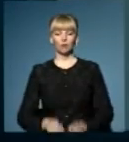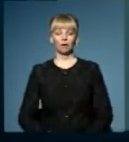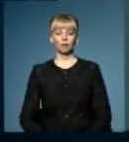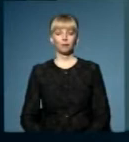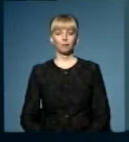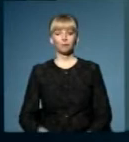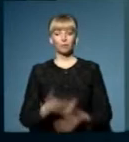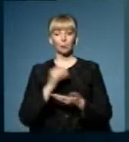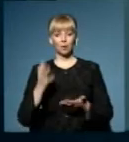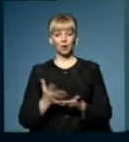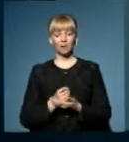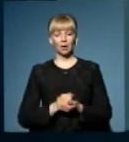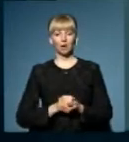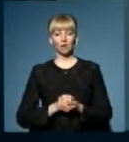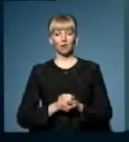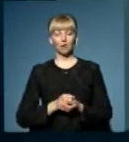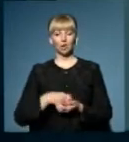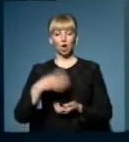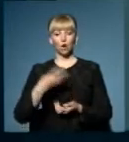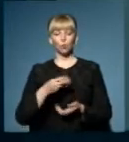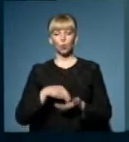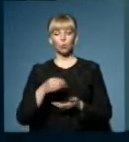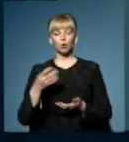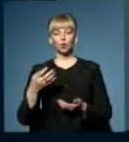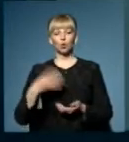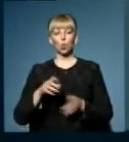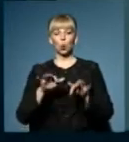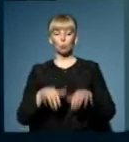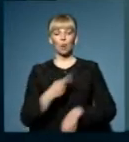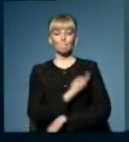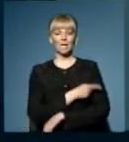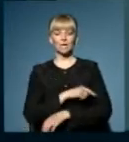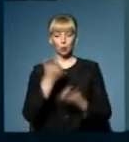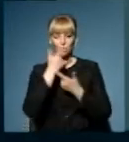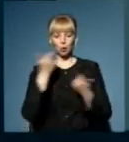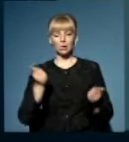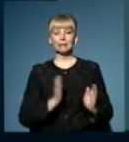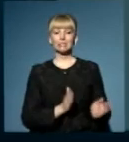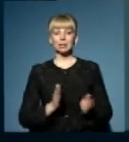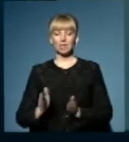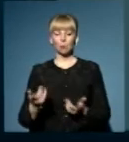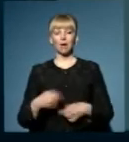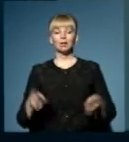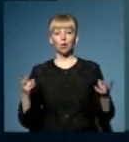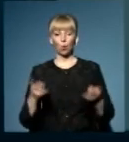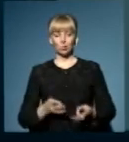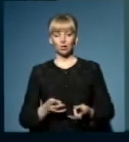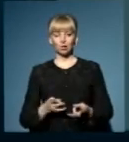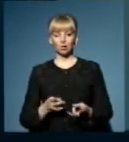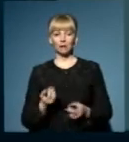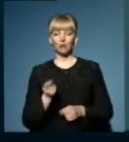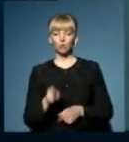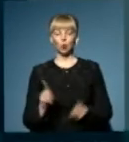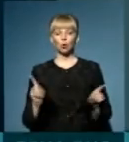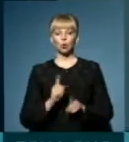Нам вдалося закупити 40 комп'ютерів, закупити медично-інформаційну систему, яка необхідна для